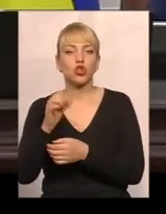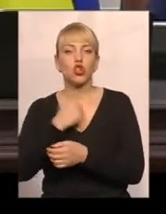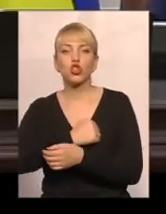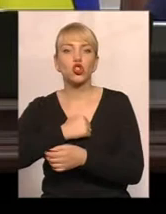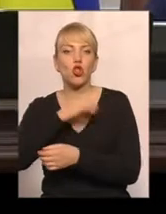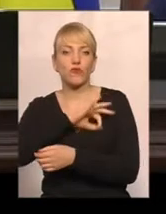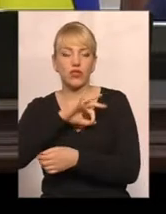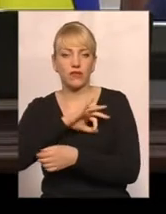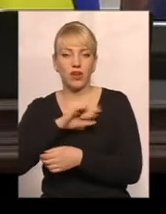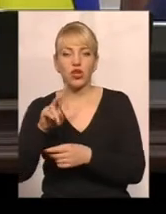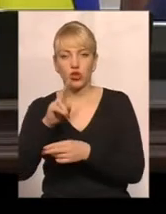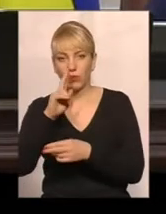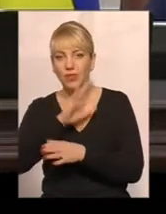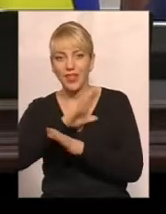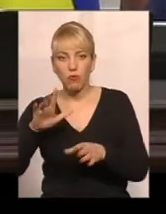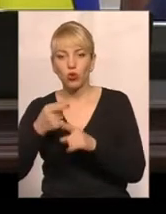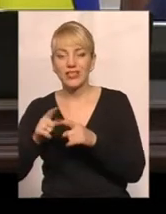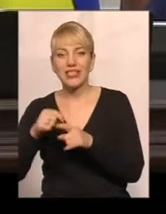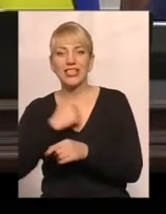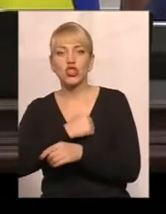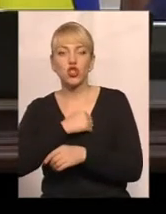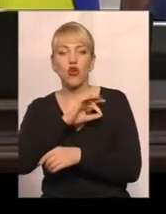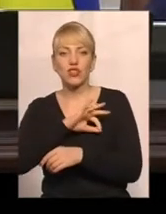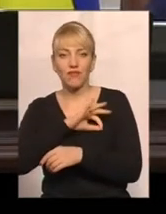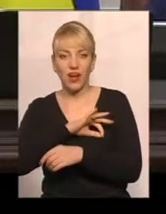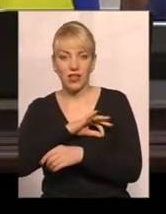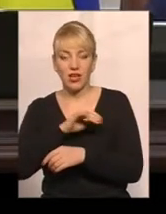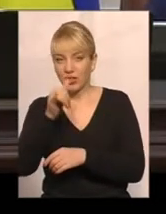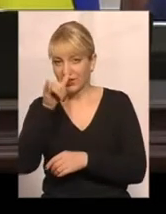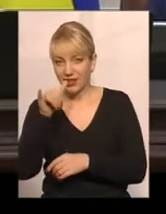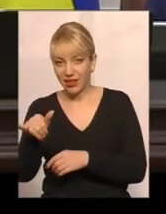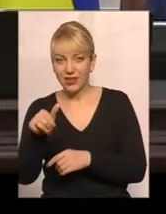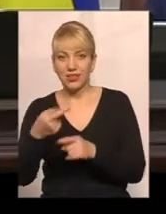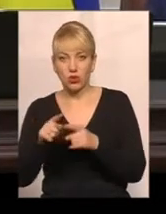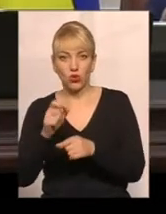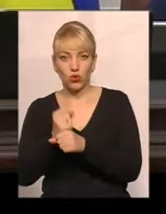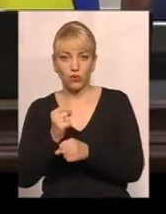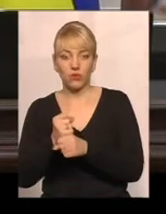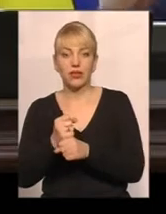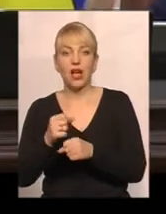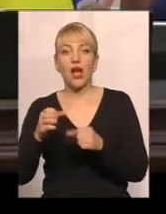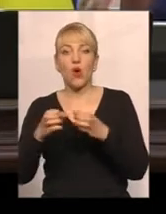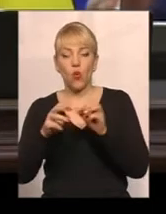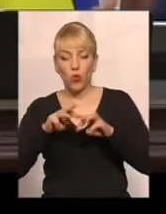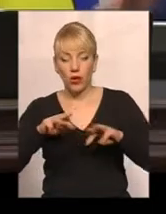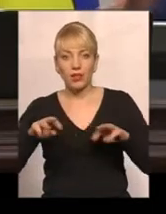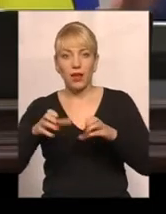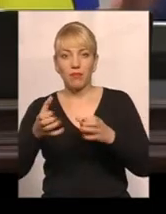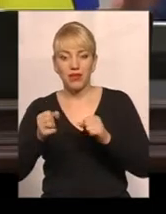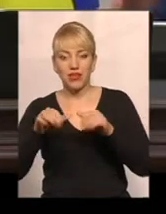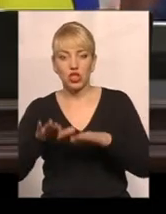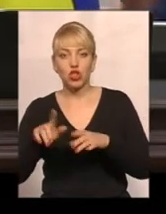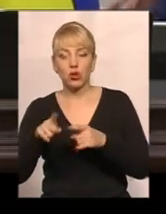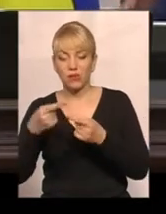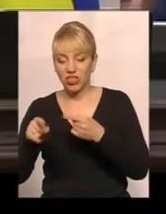Для того, щоб уникнути цих зловживань і не дати на місцях цим зловживати, уряд прийняв рішення, що нарахування решті 50%